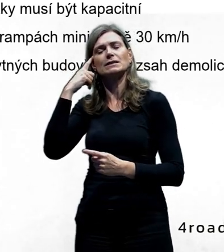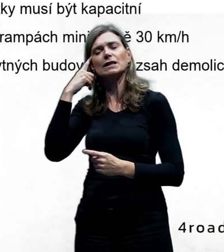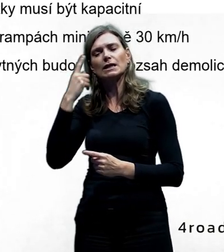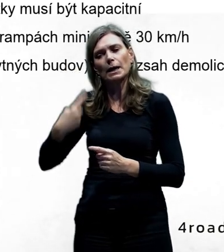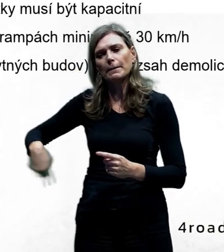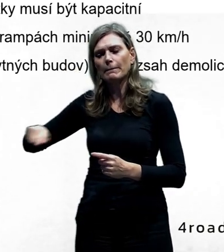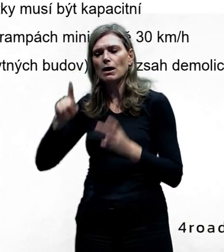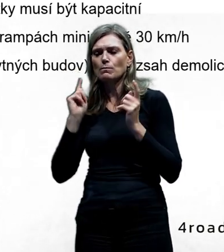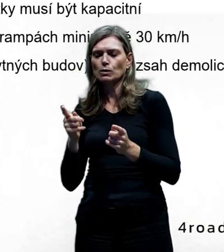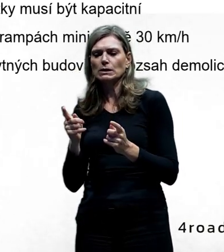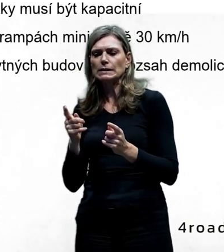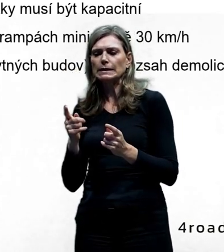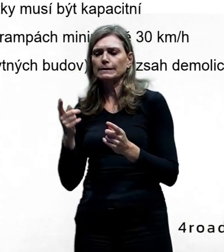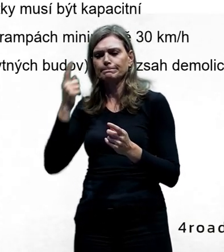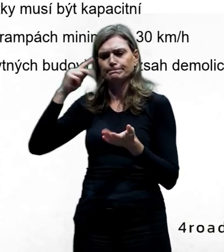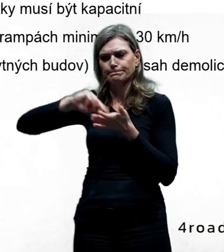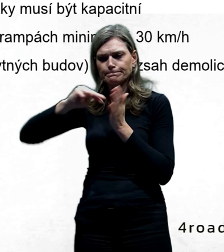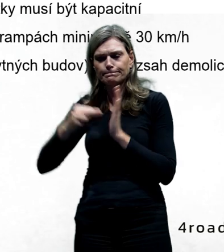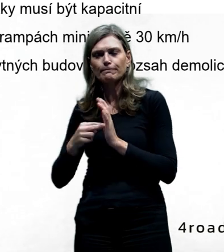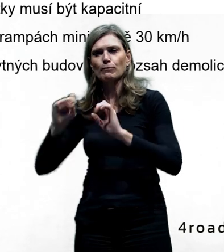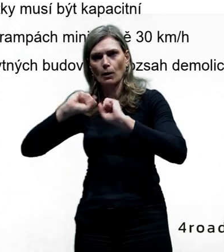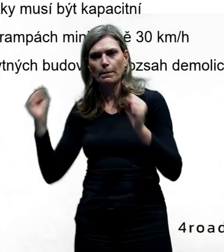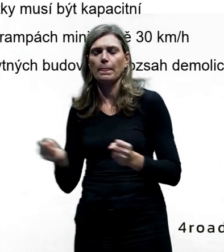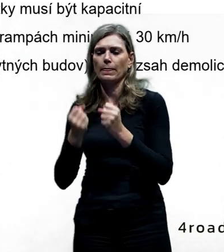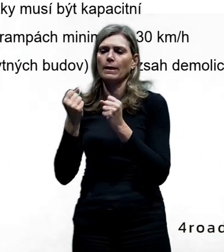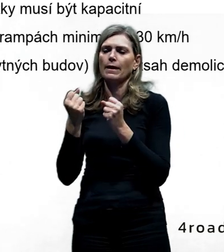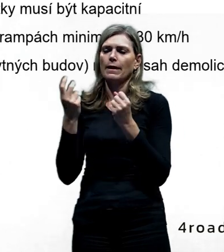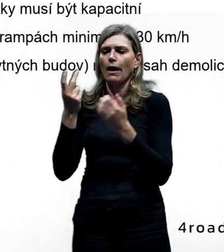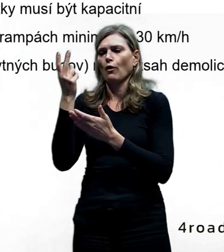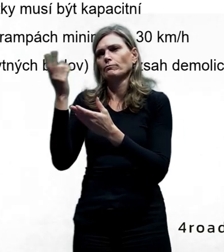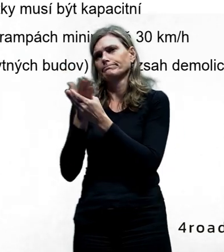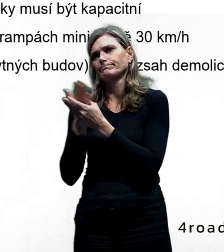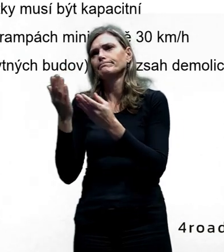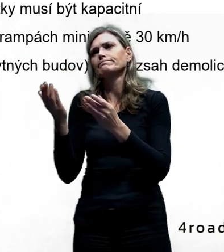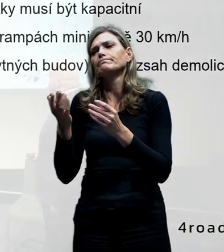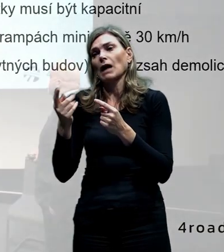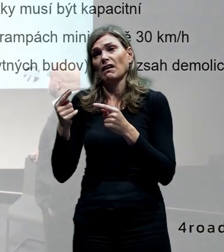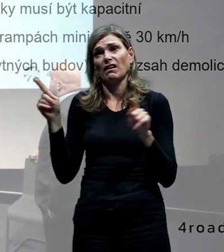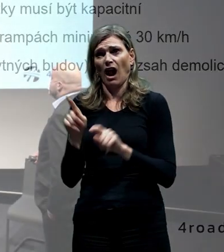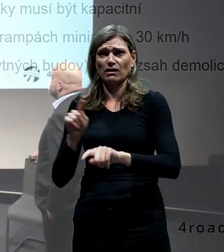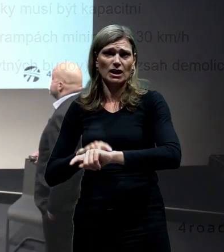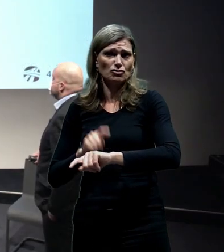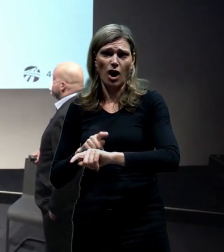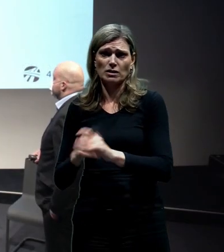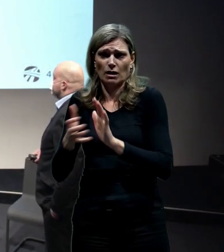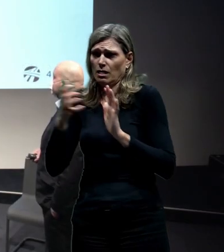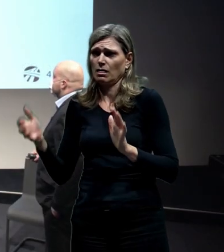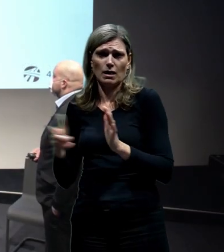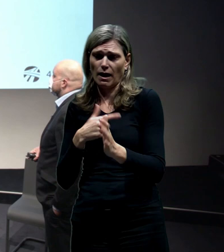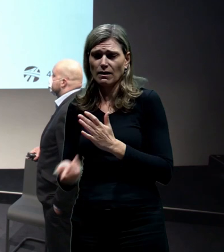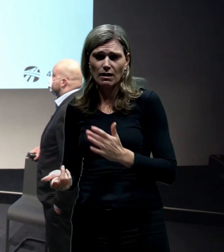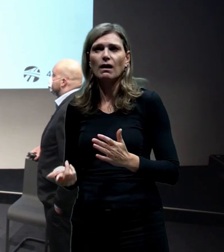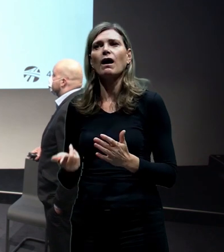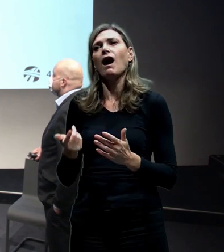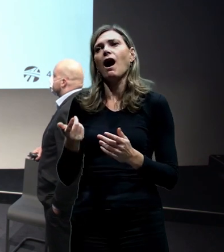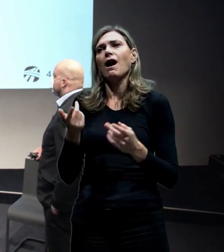způsobem vytvořit studii za velmi krátký čas, která bude porovnatelná ze studií, která